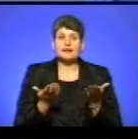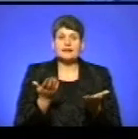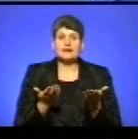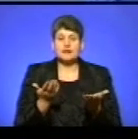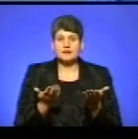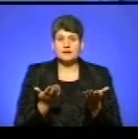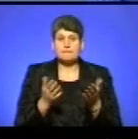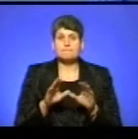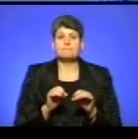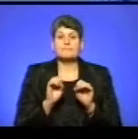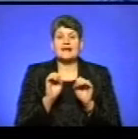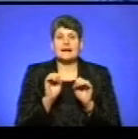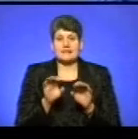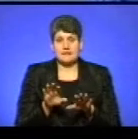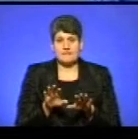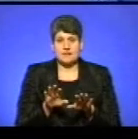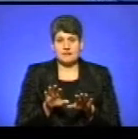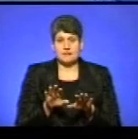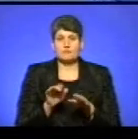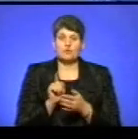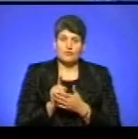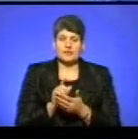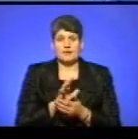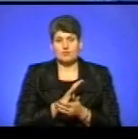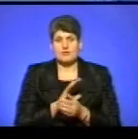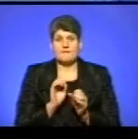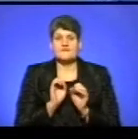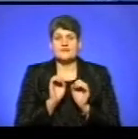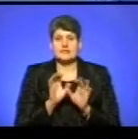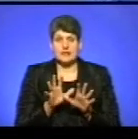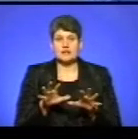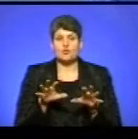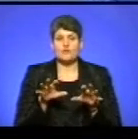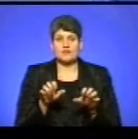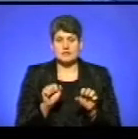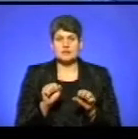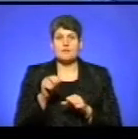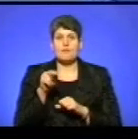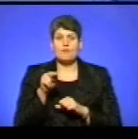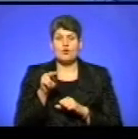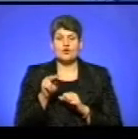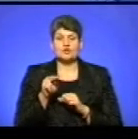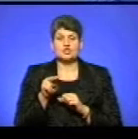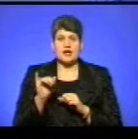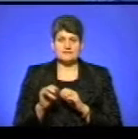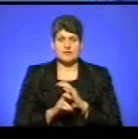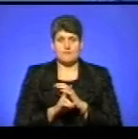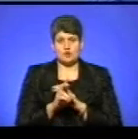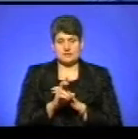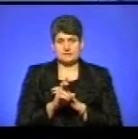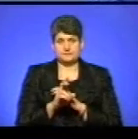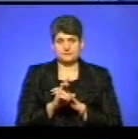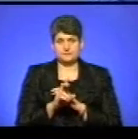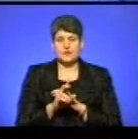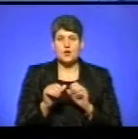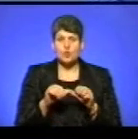передавала, повинна була передати у власність Почаївський монастир. Комісія